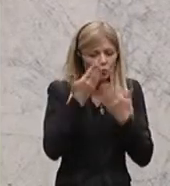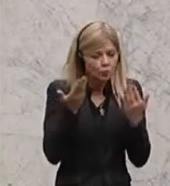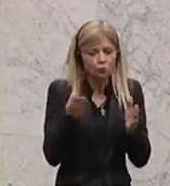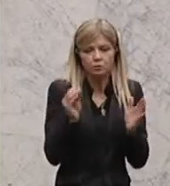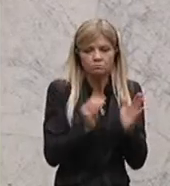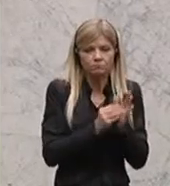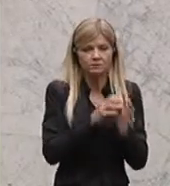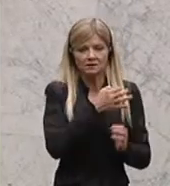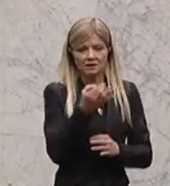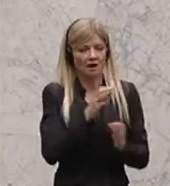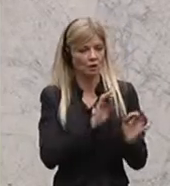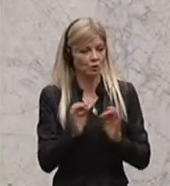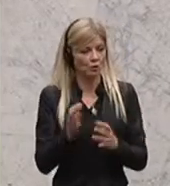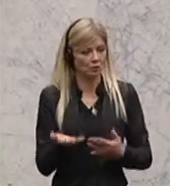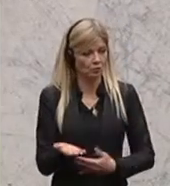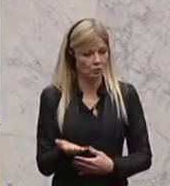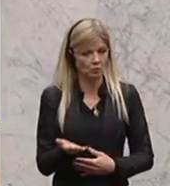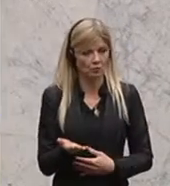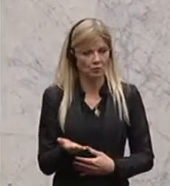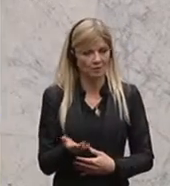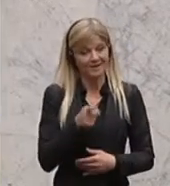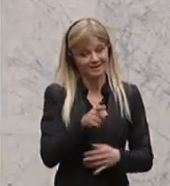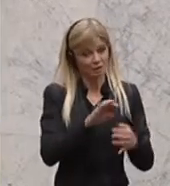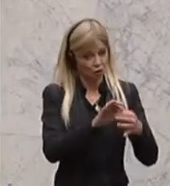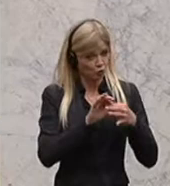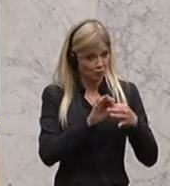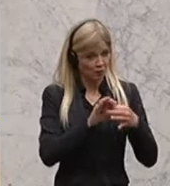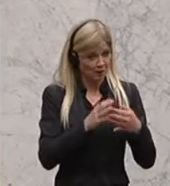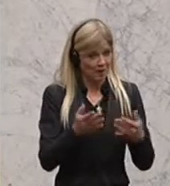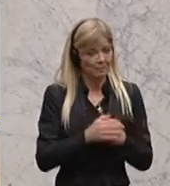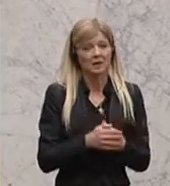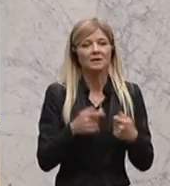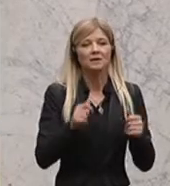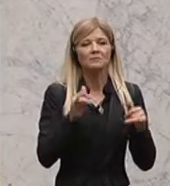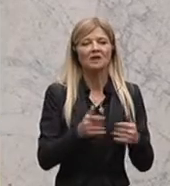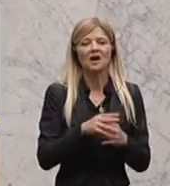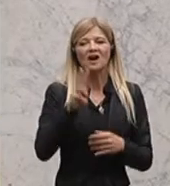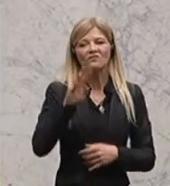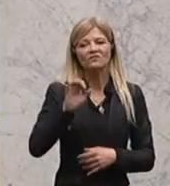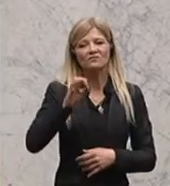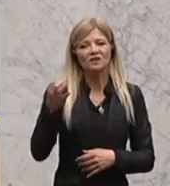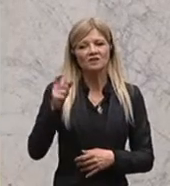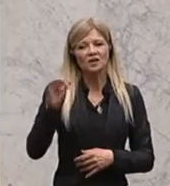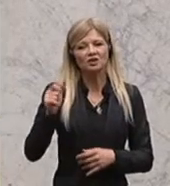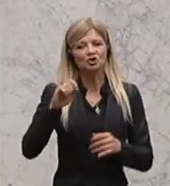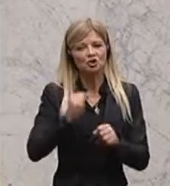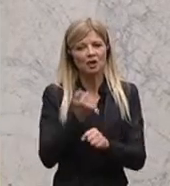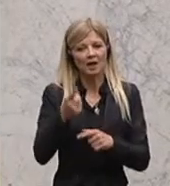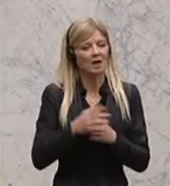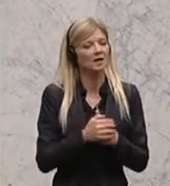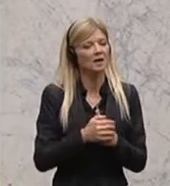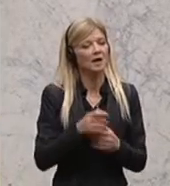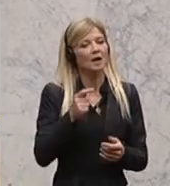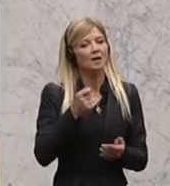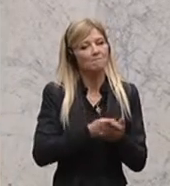Es gibt, was also da in dem Zusammenhang die Vorgangsweise der Wittgenstein-Preisträger anbelangt, keine akkordierte Vorgangsweise,